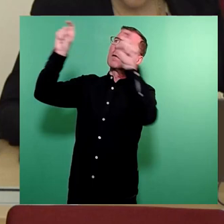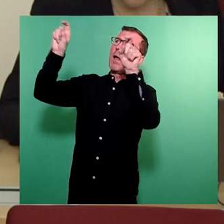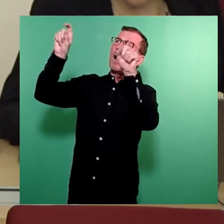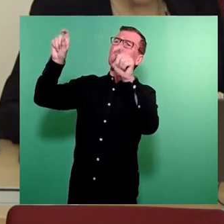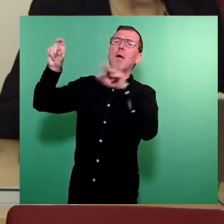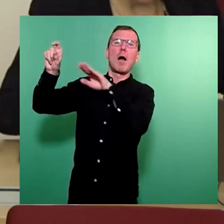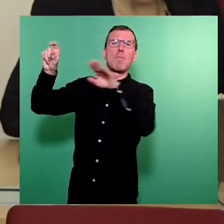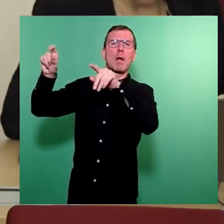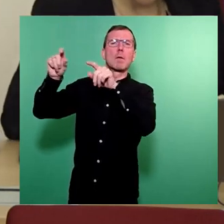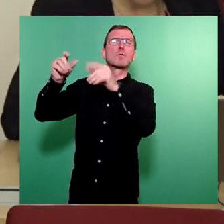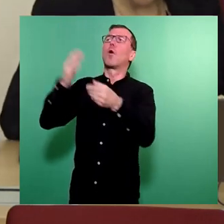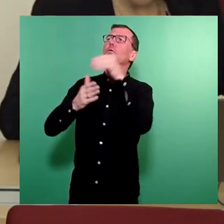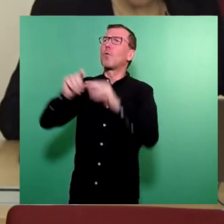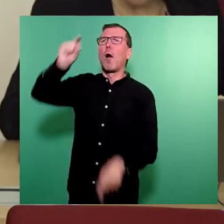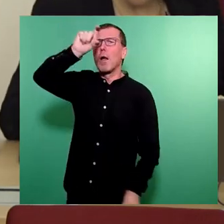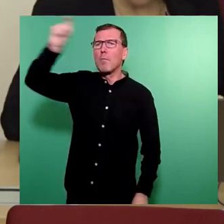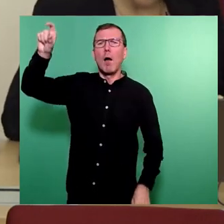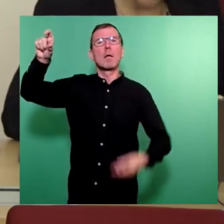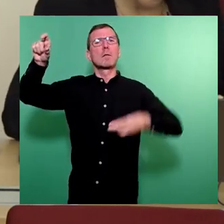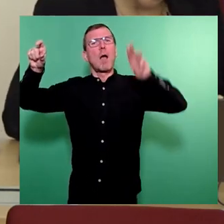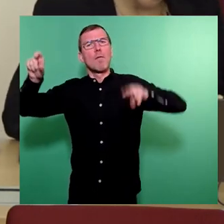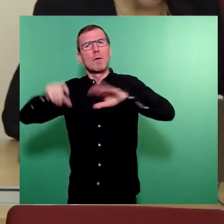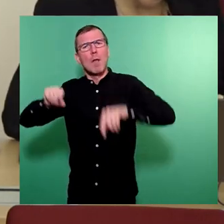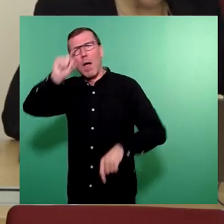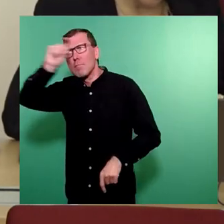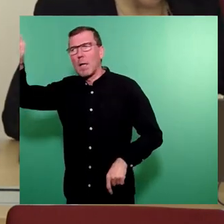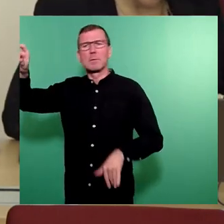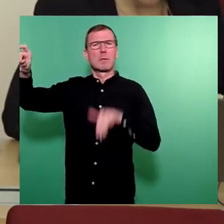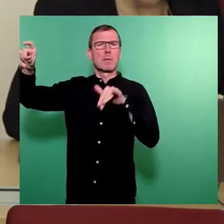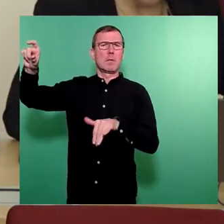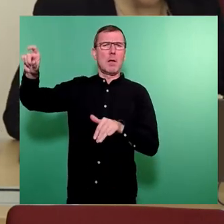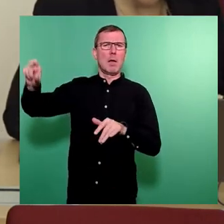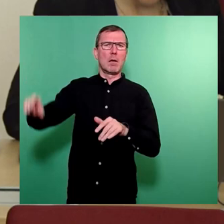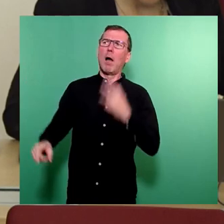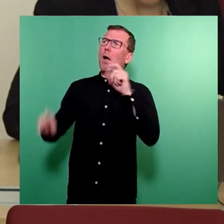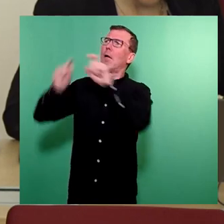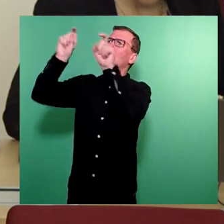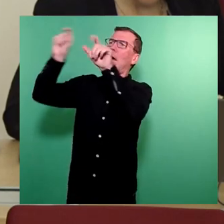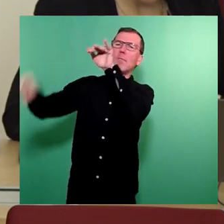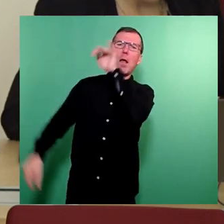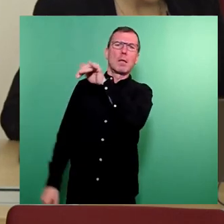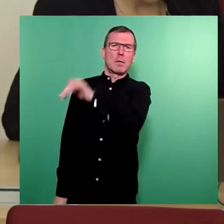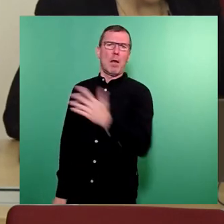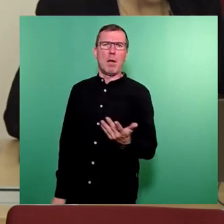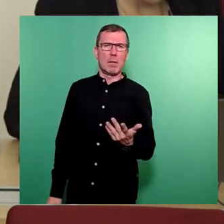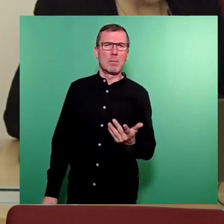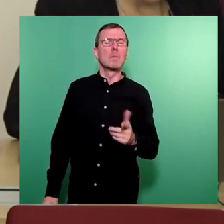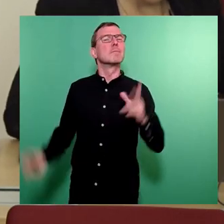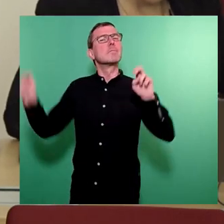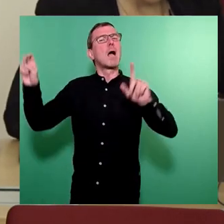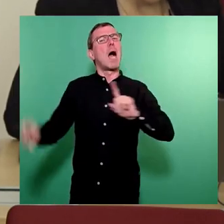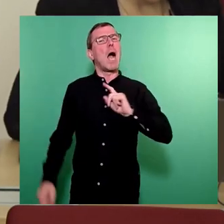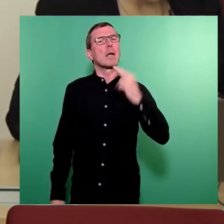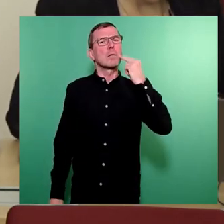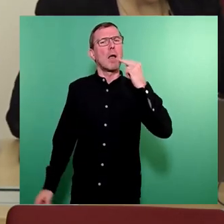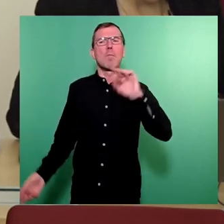hinweist, also Neumarkt oder Wiener Platz, also sprich auf Eigennamen im Wesentlichen sozusagen die Übersetzung